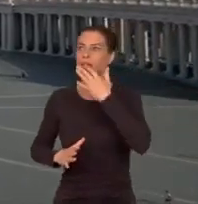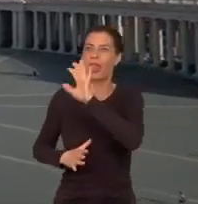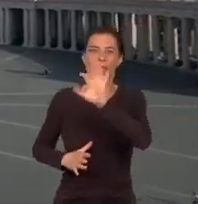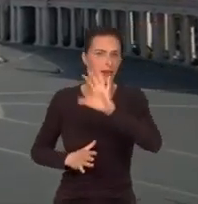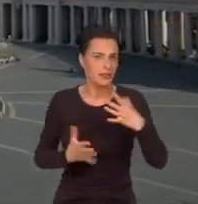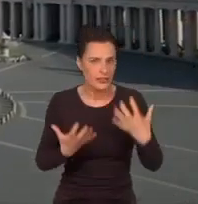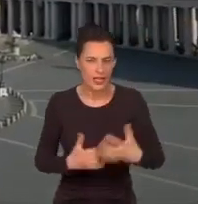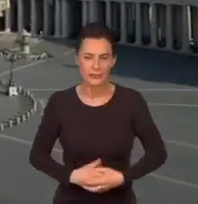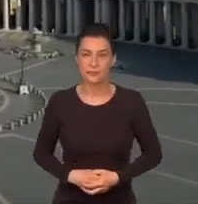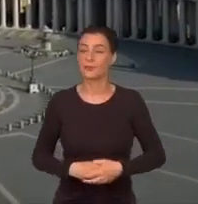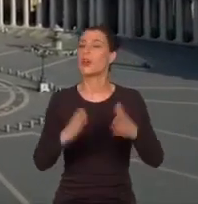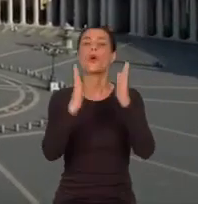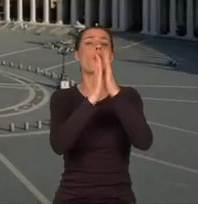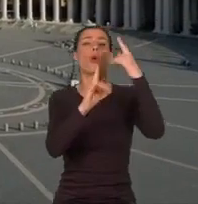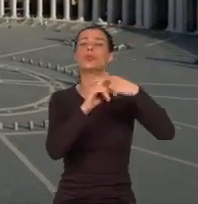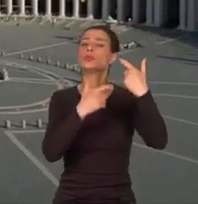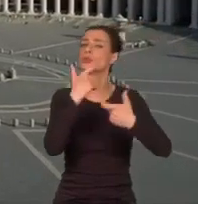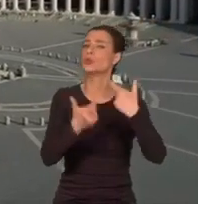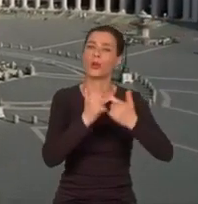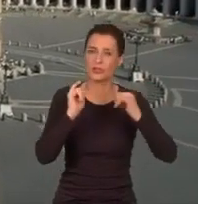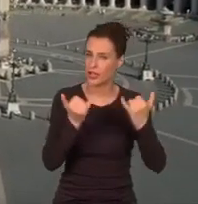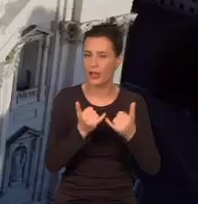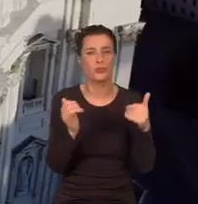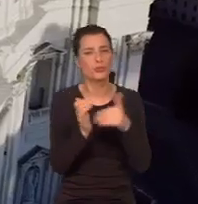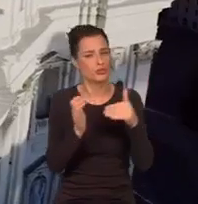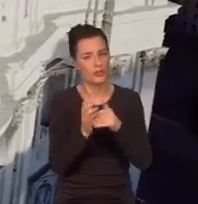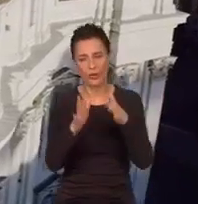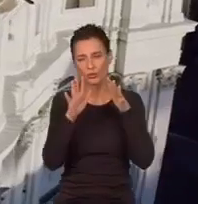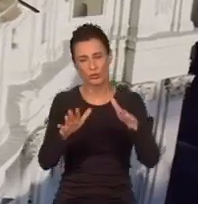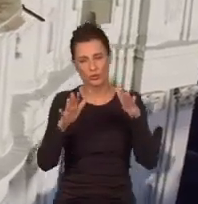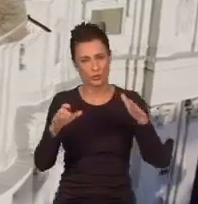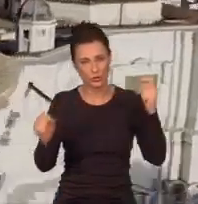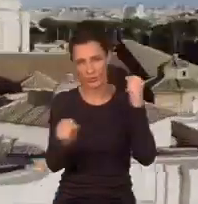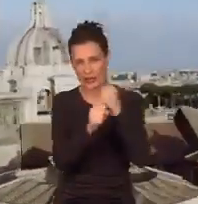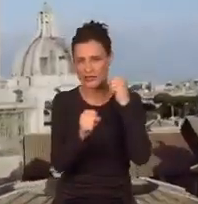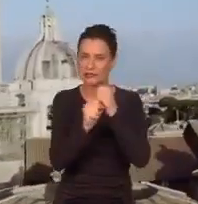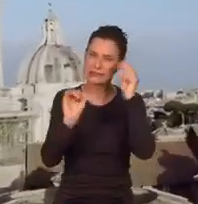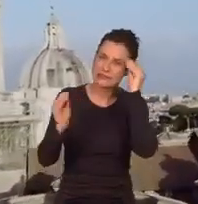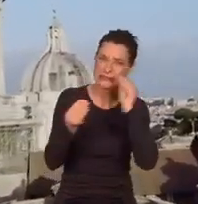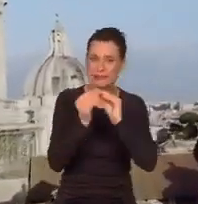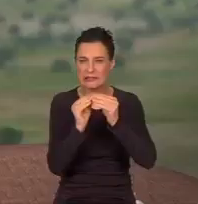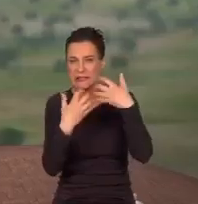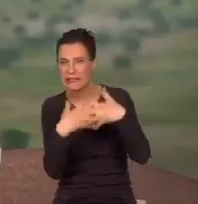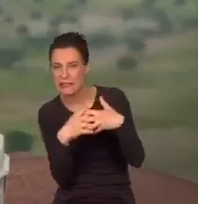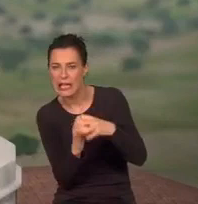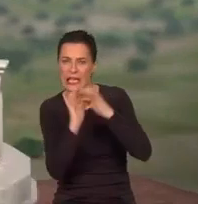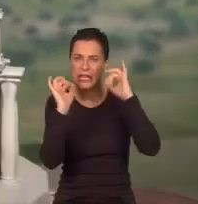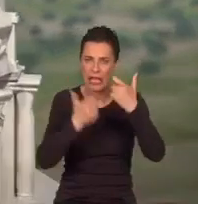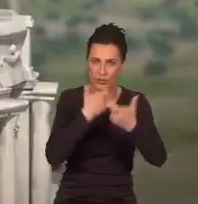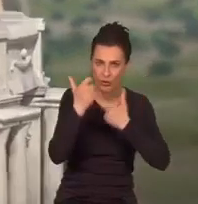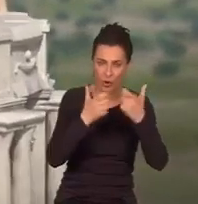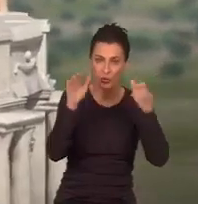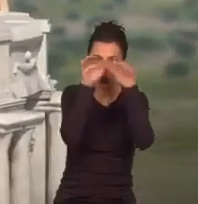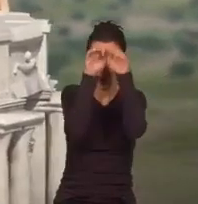Wzniesienie takiego kościoła wymagało więcej niż wiary. Stanowił techniczną łamigówkę. Na przykład jak zbudować